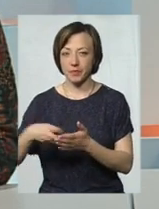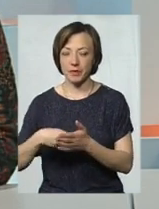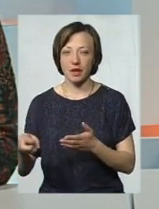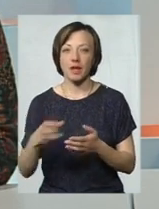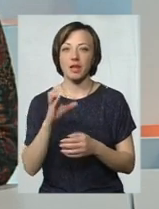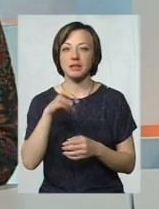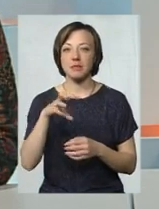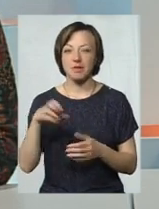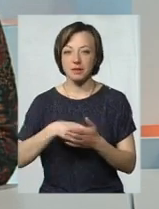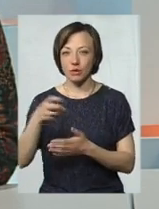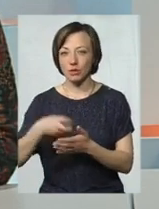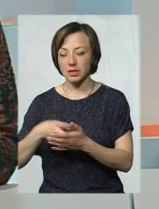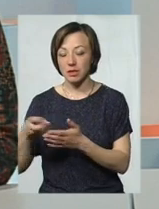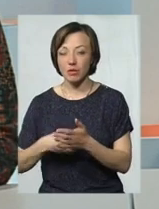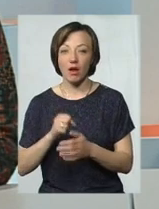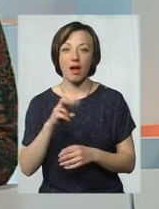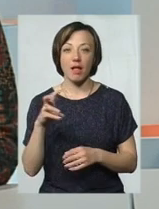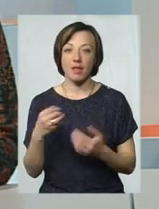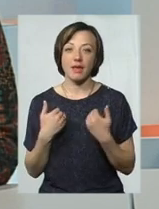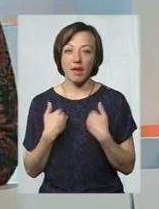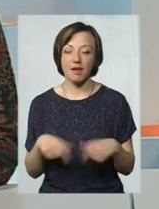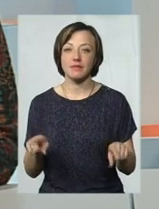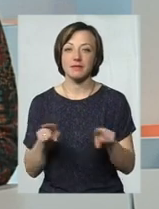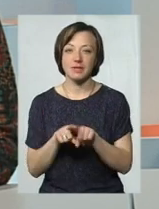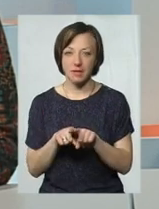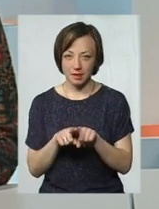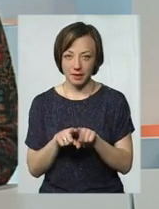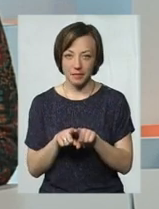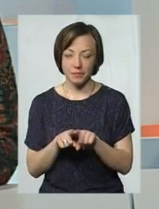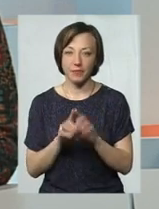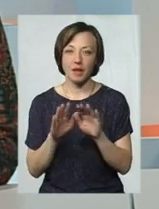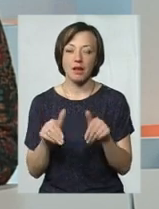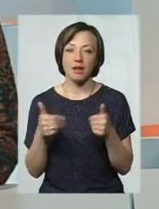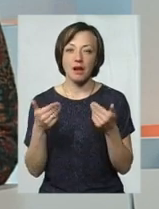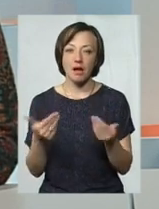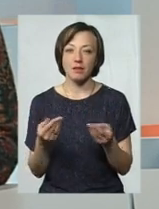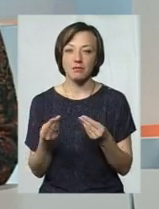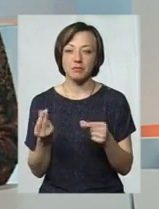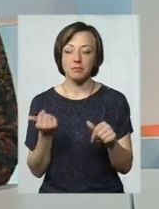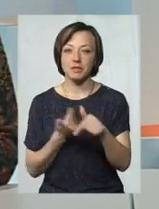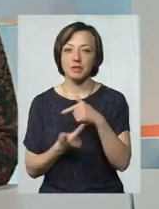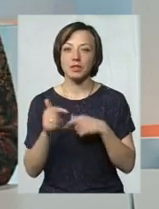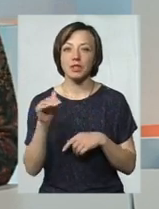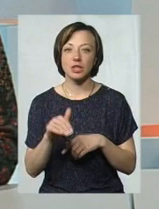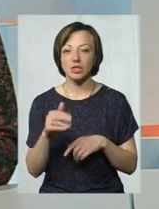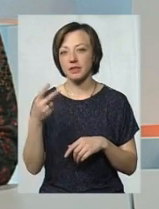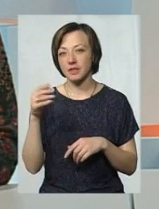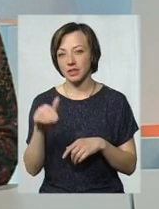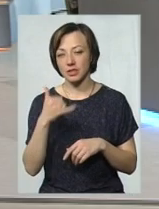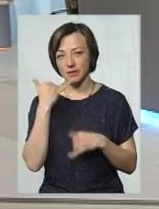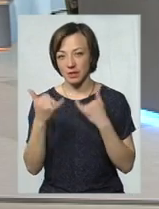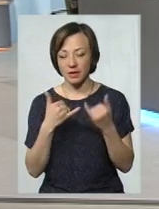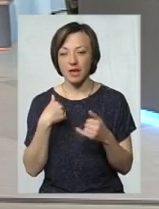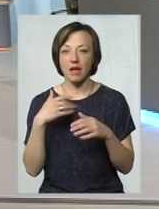Далі, зробити смс-розсилку. Але я би все-таки радив бізнесу тисячу дзвінків, дві тисячі, яка різниця?